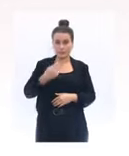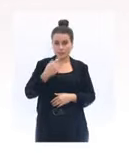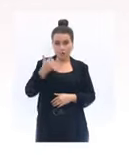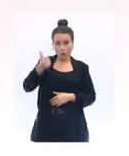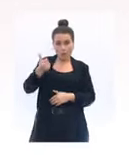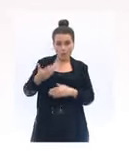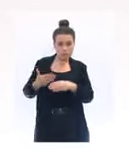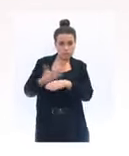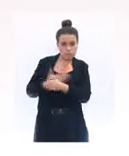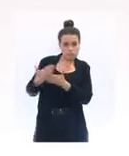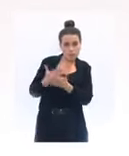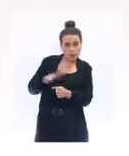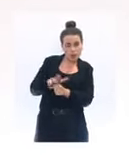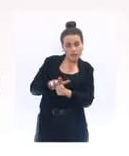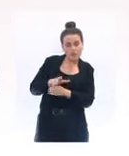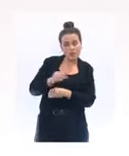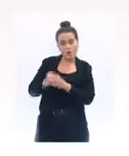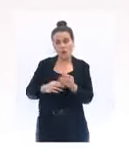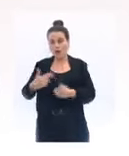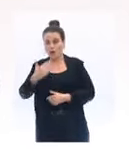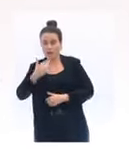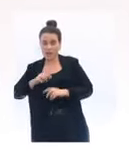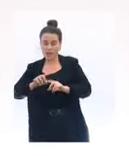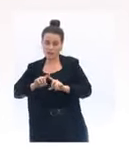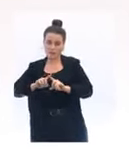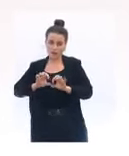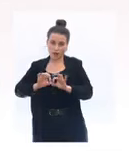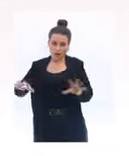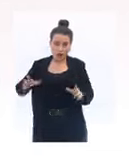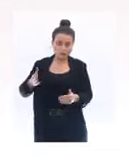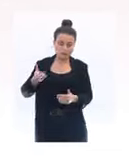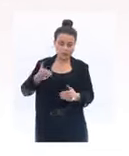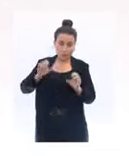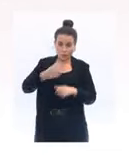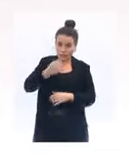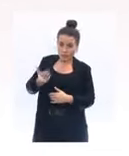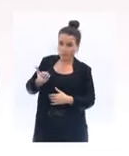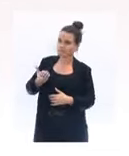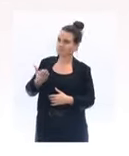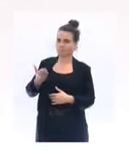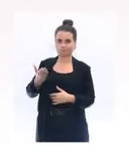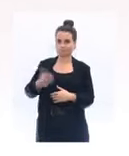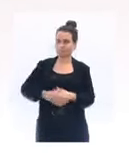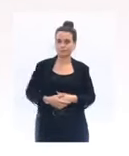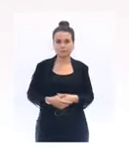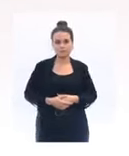ou inefficaces ? Je me garderai bien de porter une appréciation sur leur action. Cette crise sanitaire